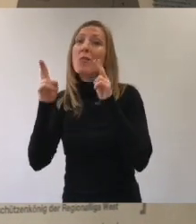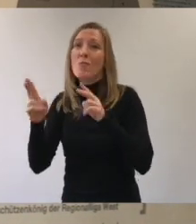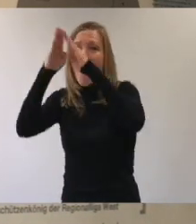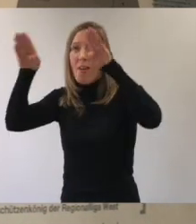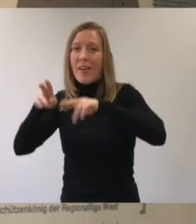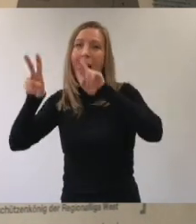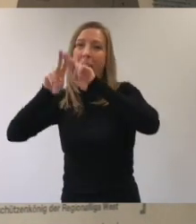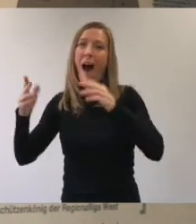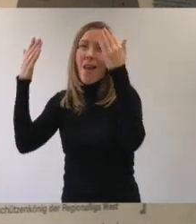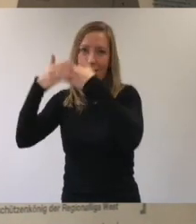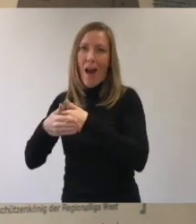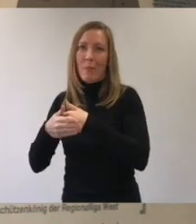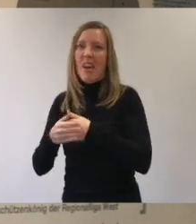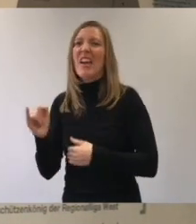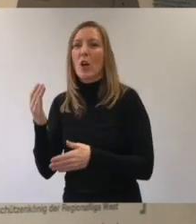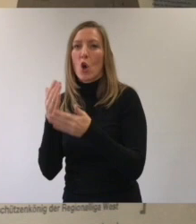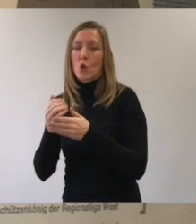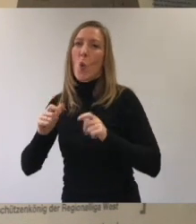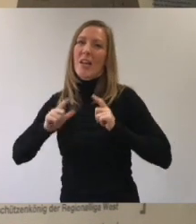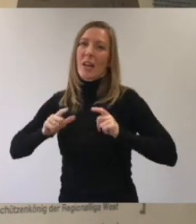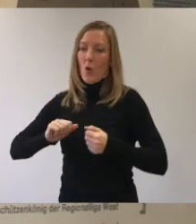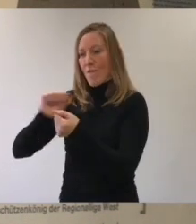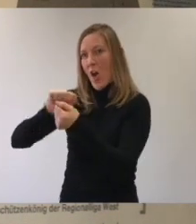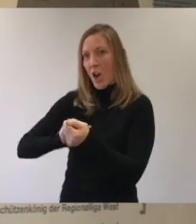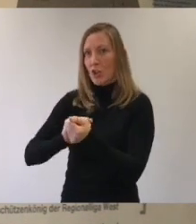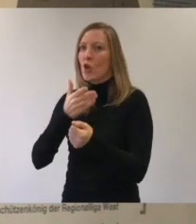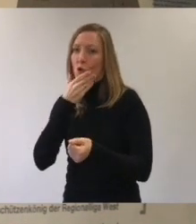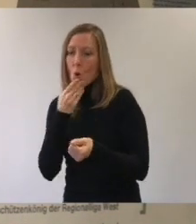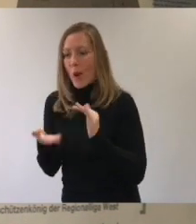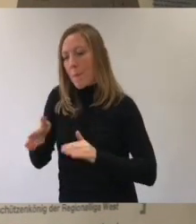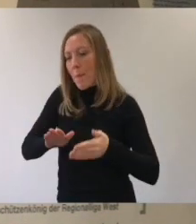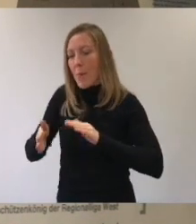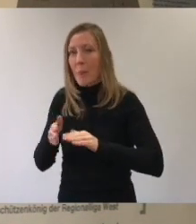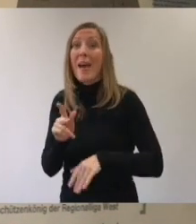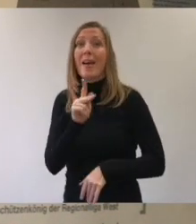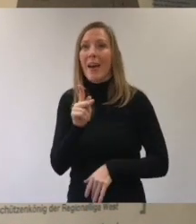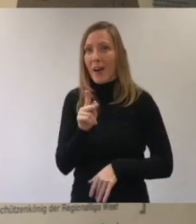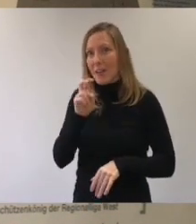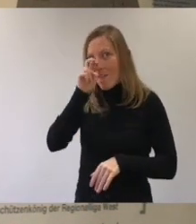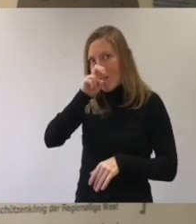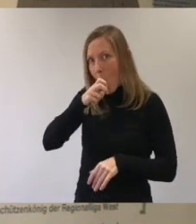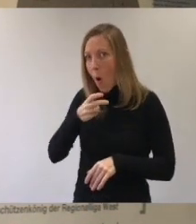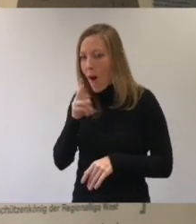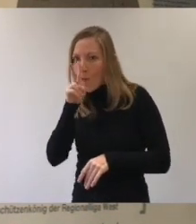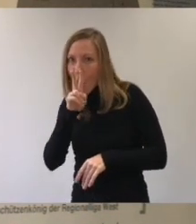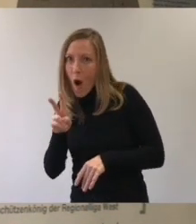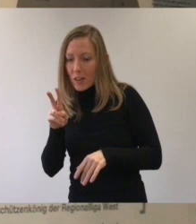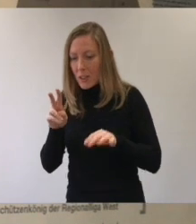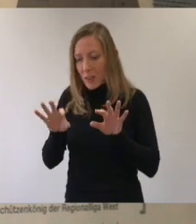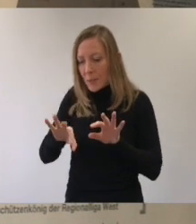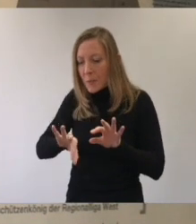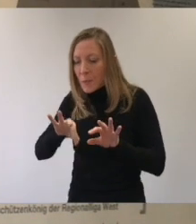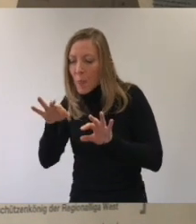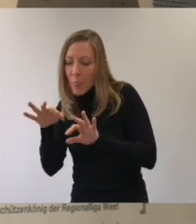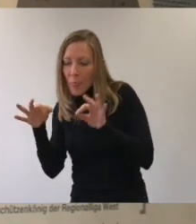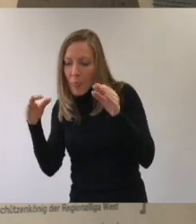ist Heiligabend. Ingo hat das Trikot gewaschen und schön eingepackt. Karin packt das Geschenk vorsichtig aus.